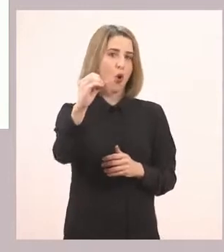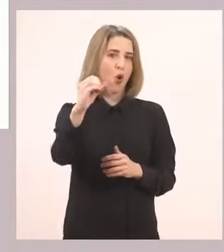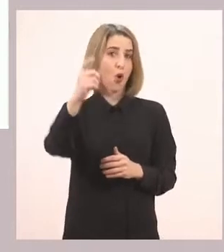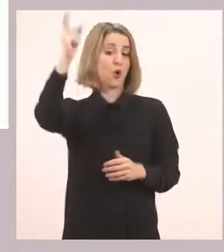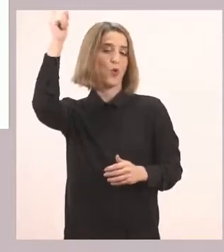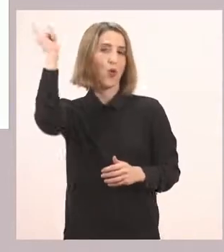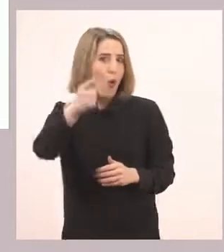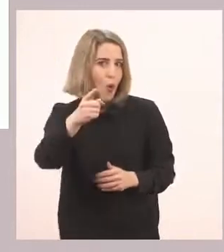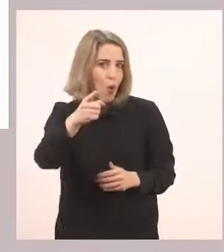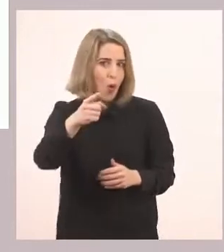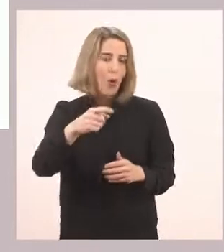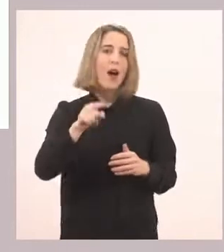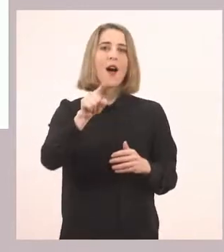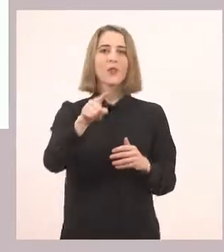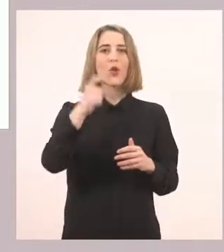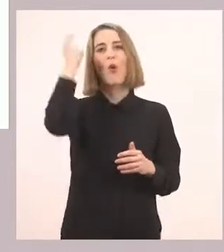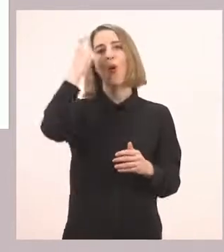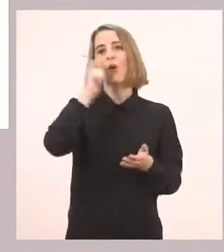Αυτή είναι η ορθογραφία μας.